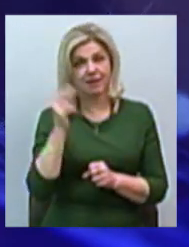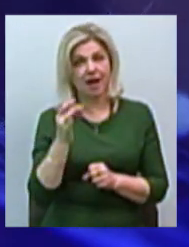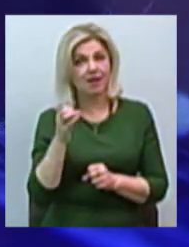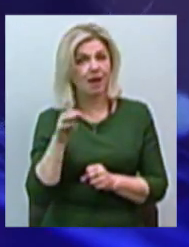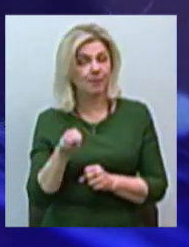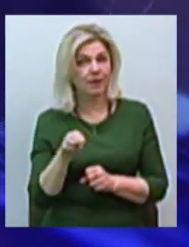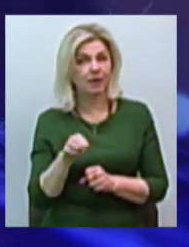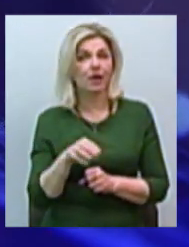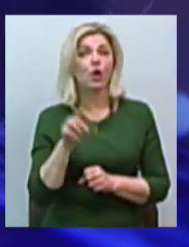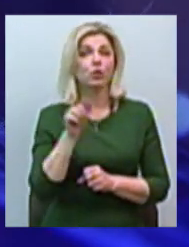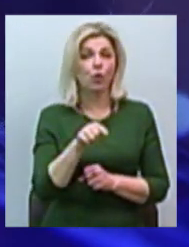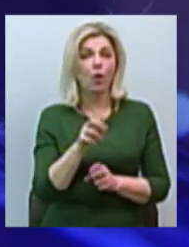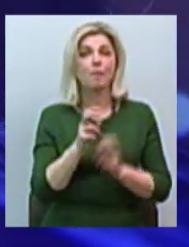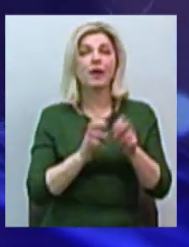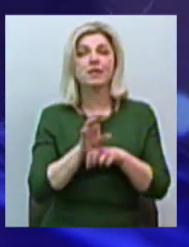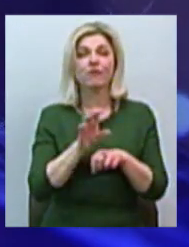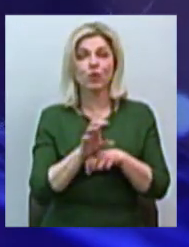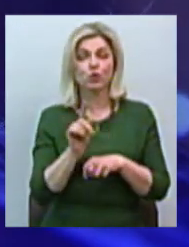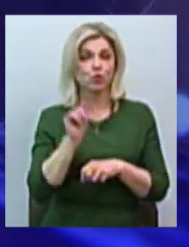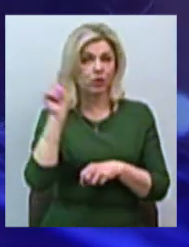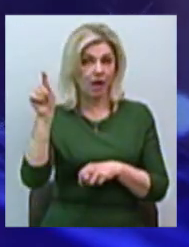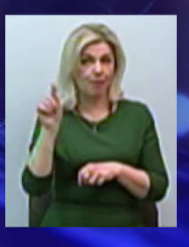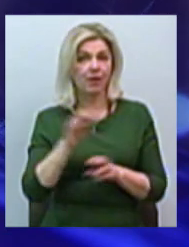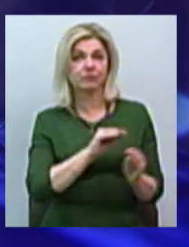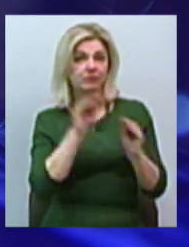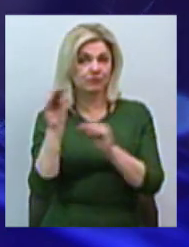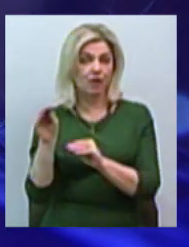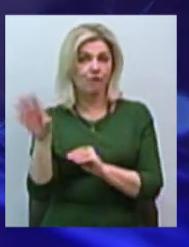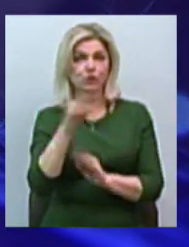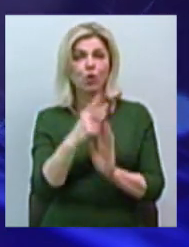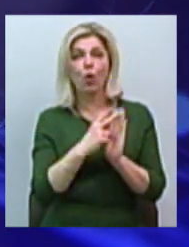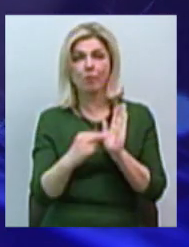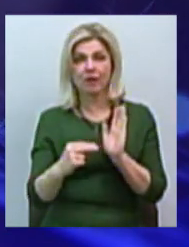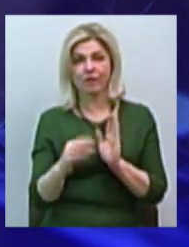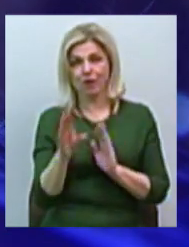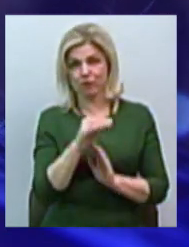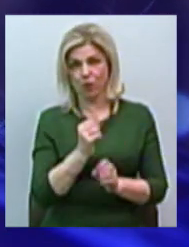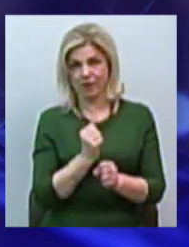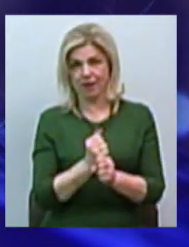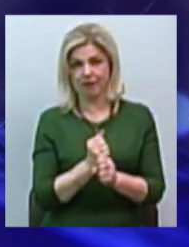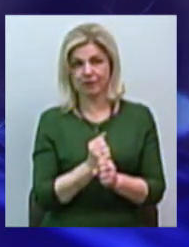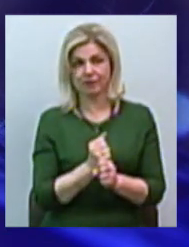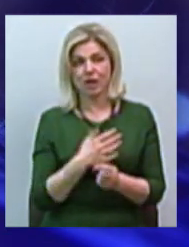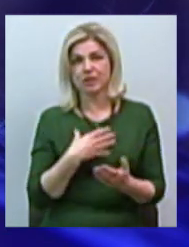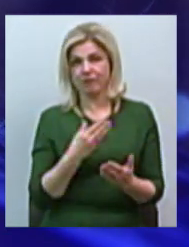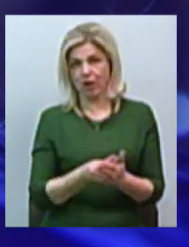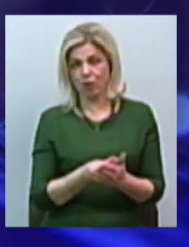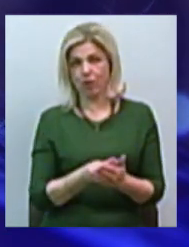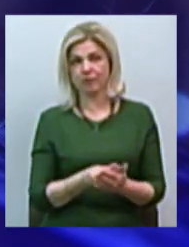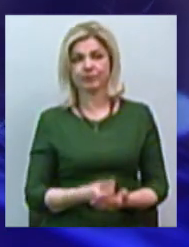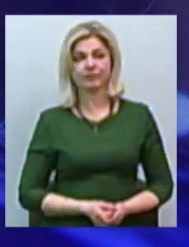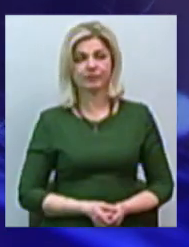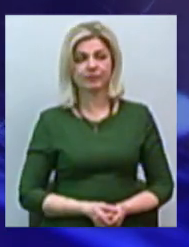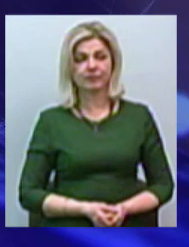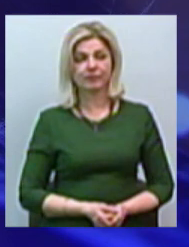Те производство, яке там розміщали, вони вже все скопіровали, все роблять своє, і, опять же,